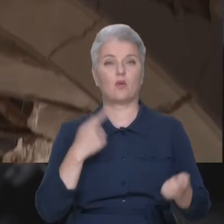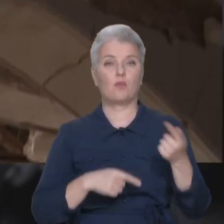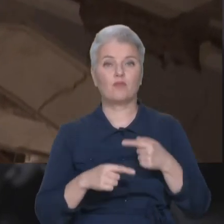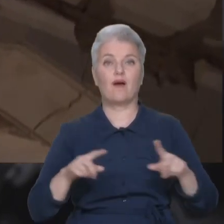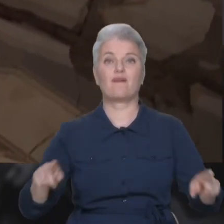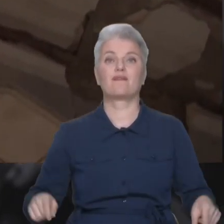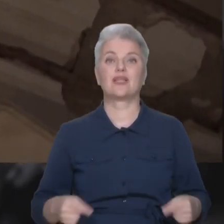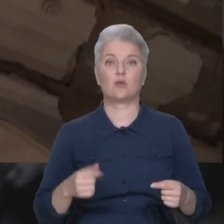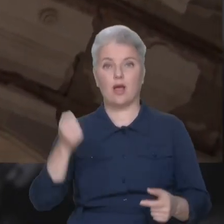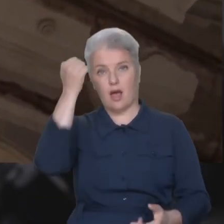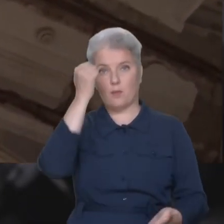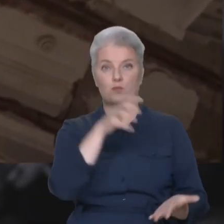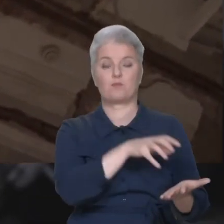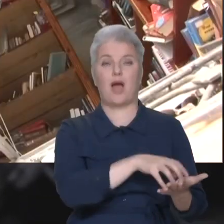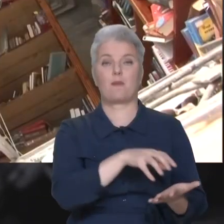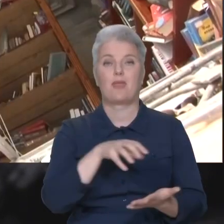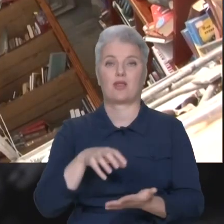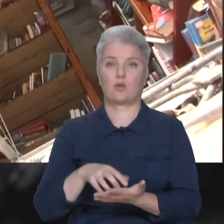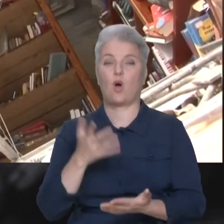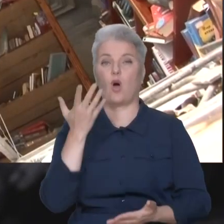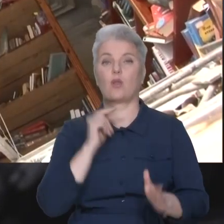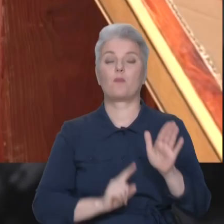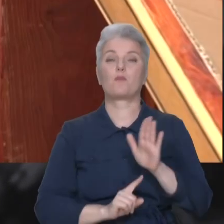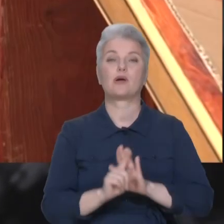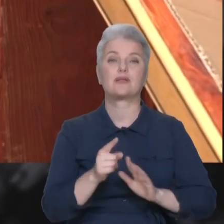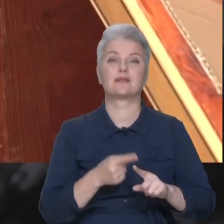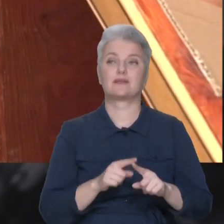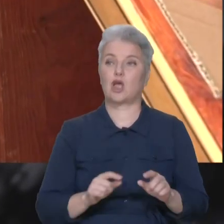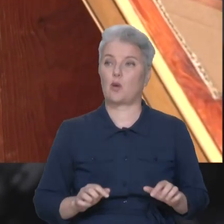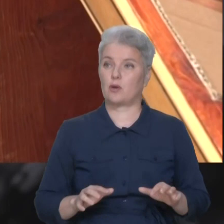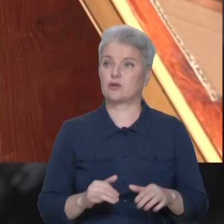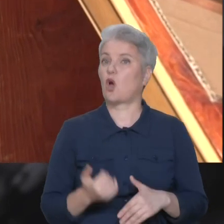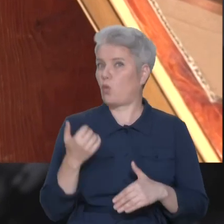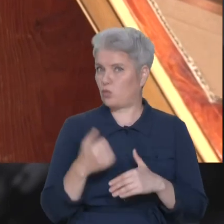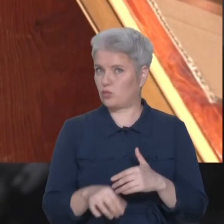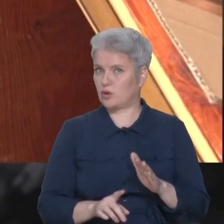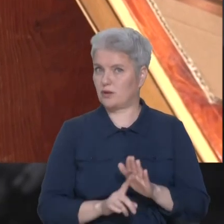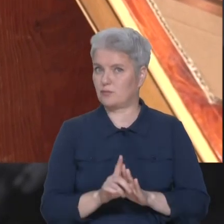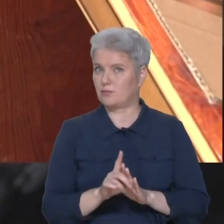відновлення самих пам'яток, коли розпочнеться цей процес? Чи він вже йде?